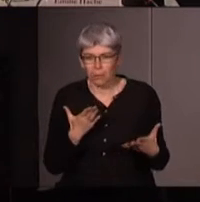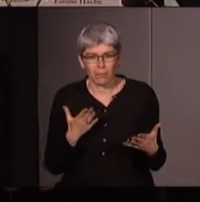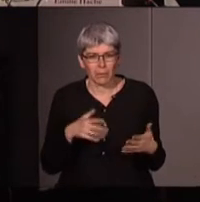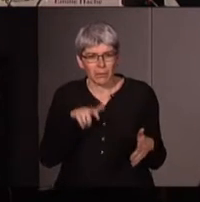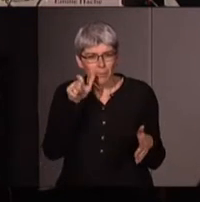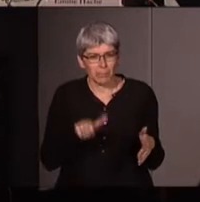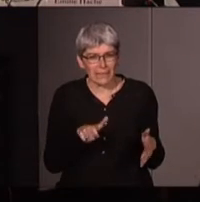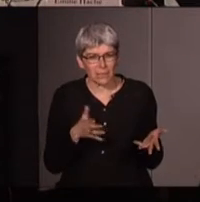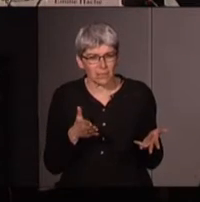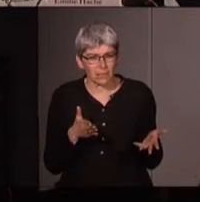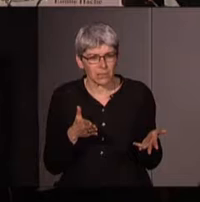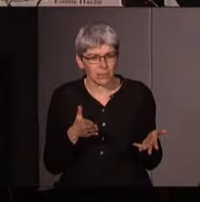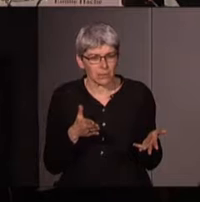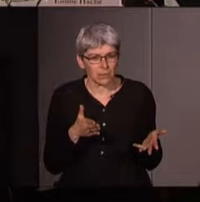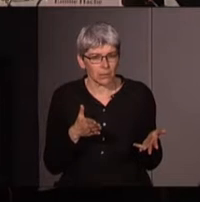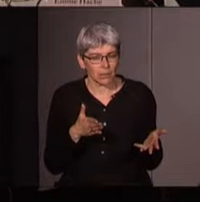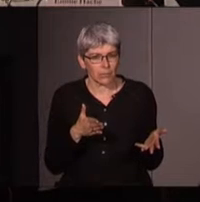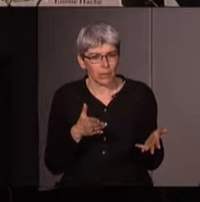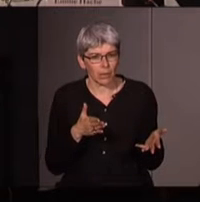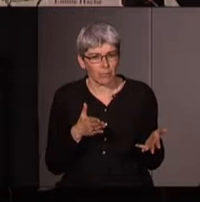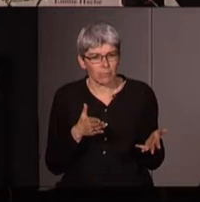qui ait pris en main ou en